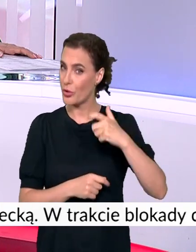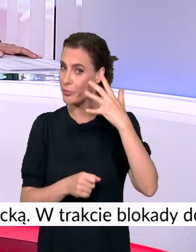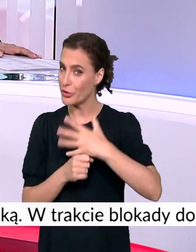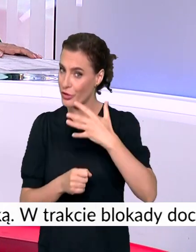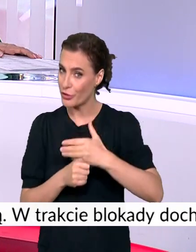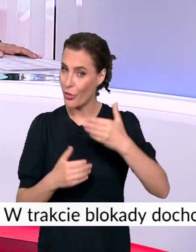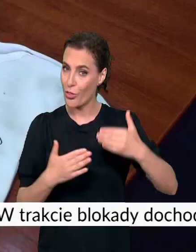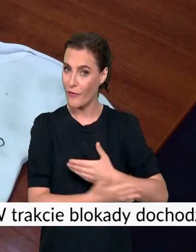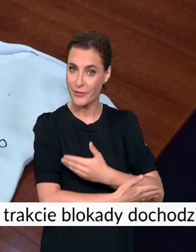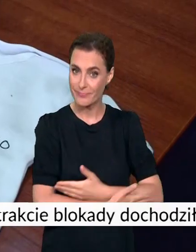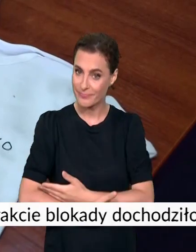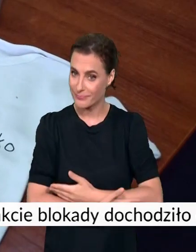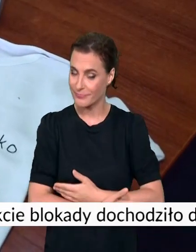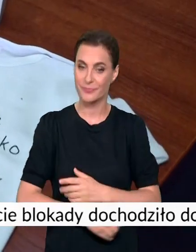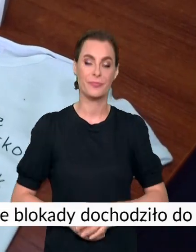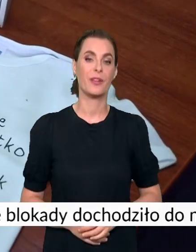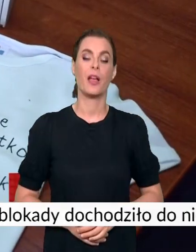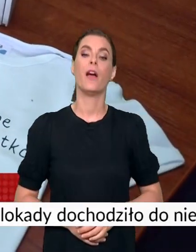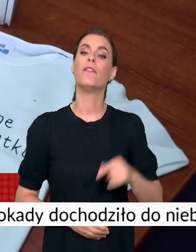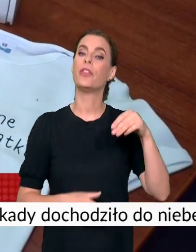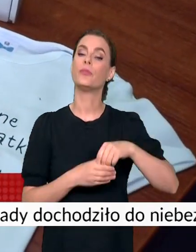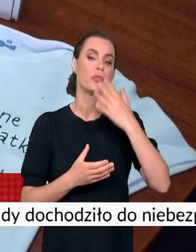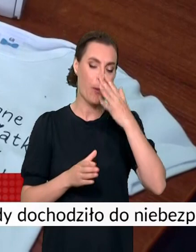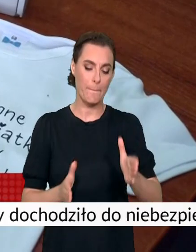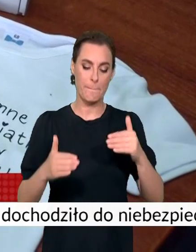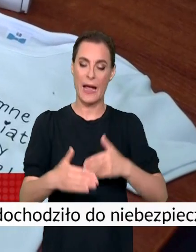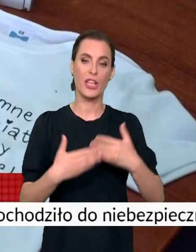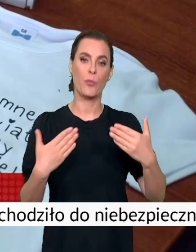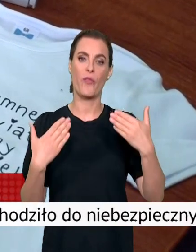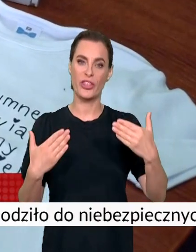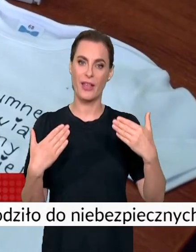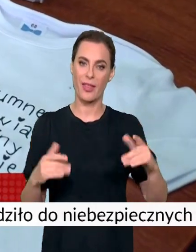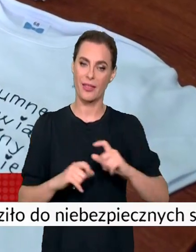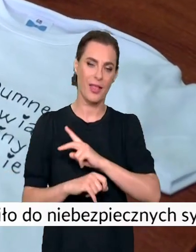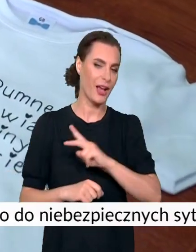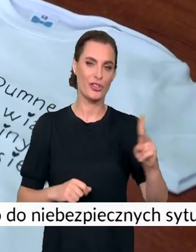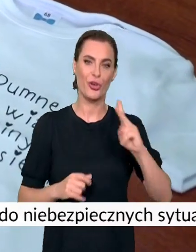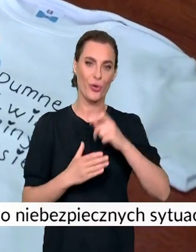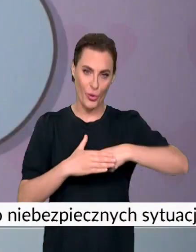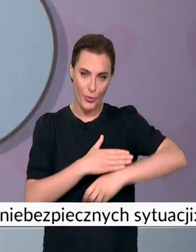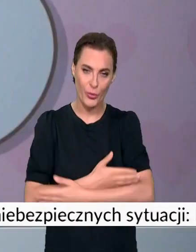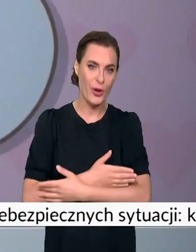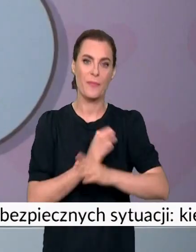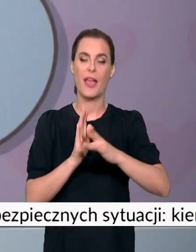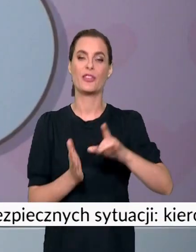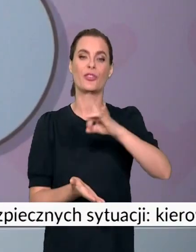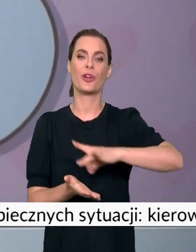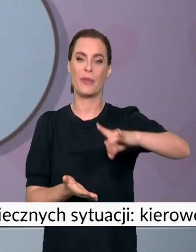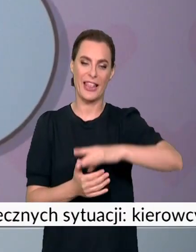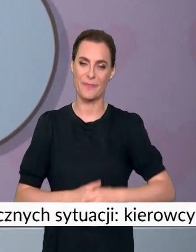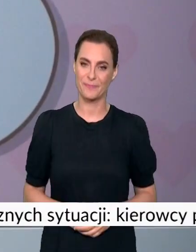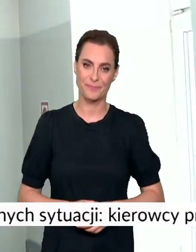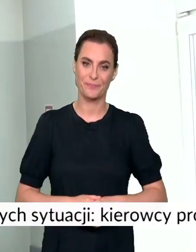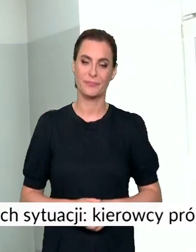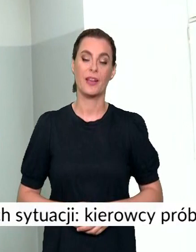mieszkańców. Wyprawka dla noworodka to pakiet powitalny dla każdego nowonarodzonego mieszkańca gminy Nasielsk.